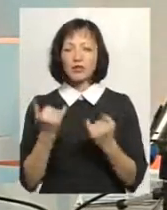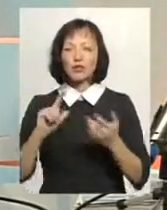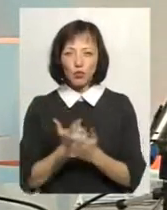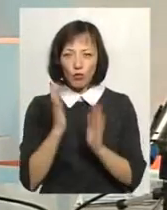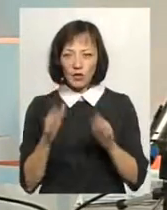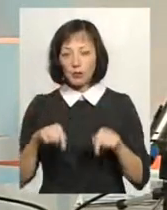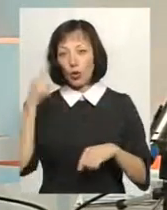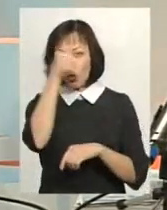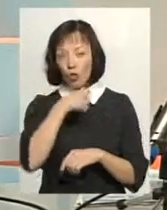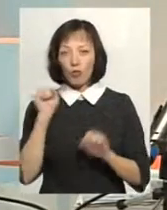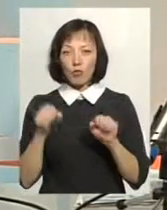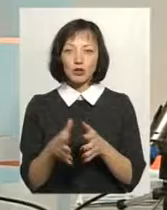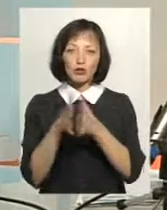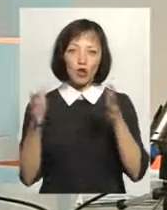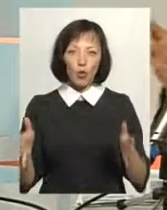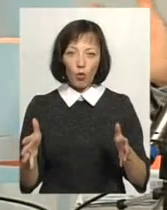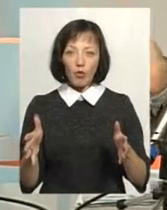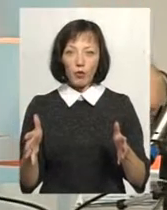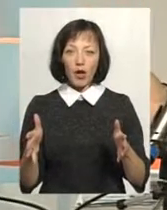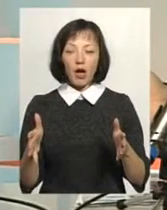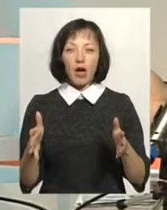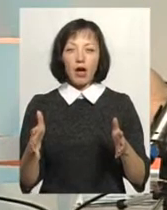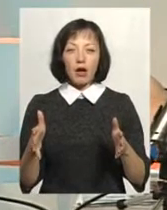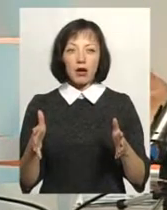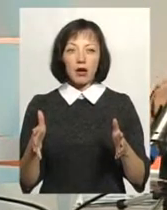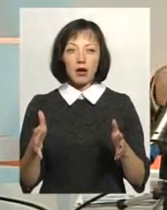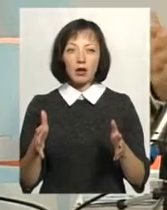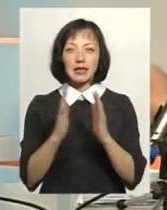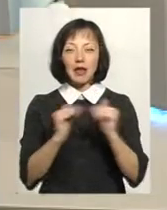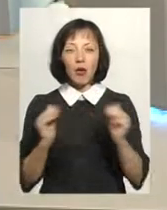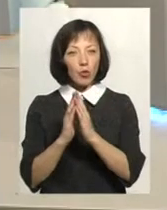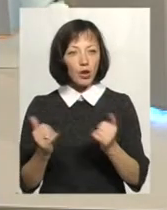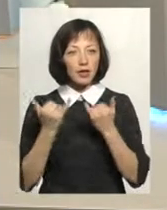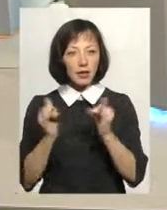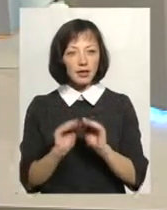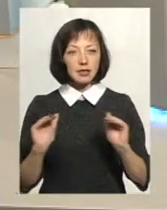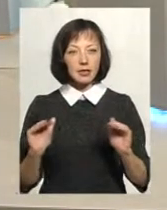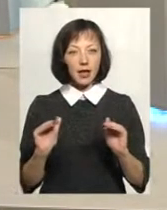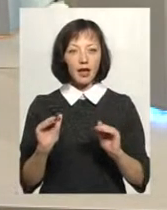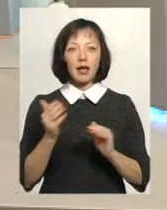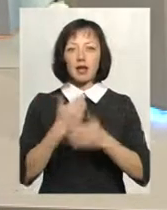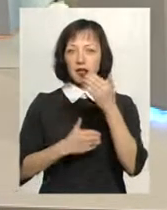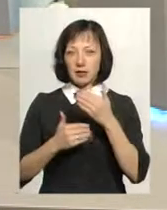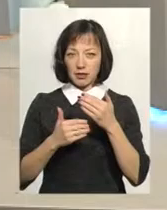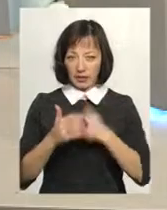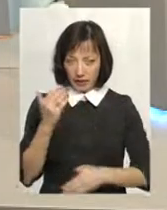можливо, цього року більш широкому такому масштабі, для табори для дітей неповносправних.